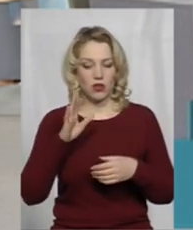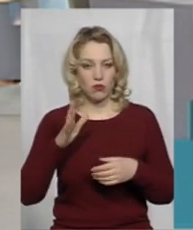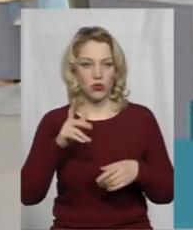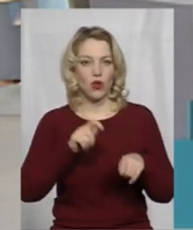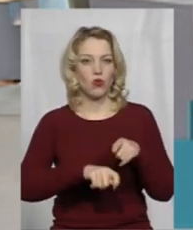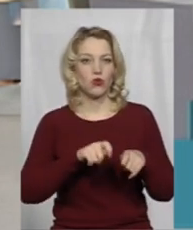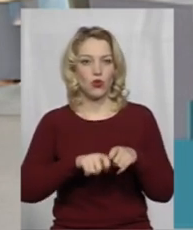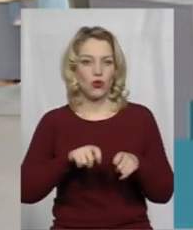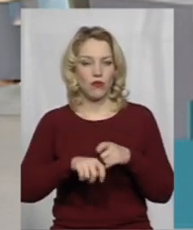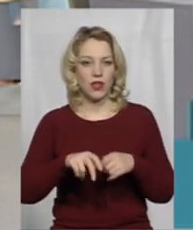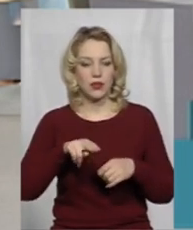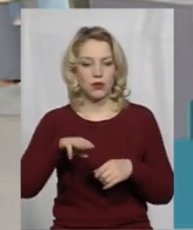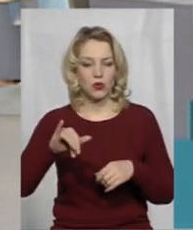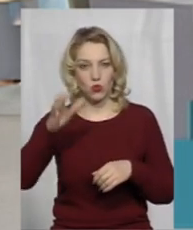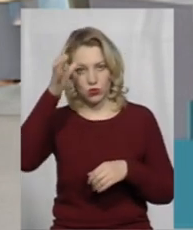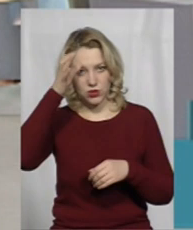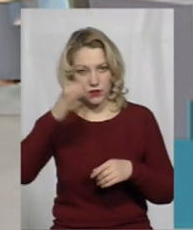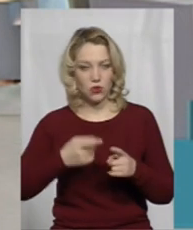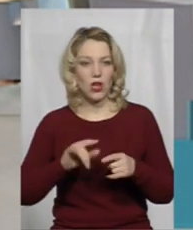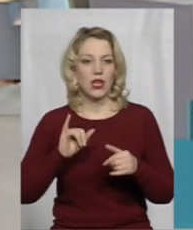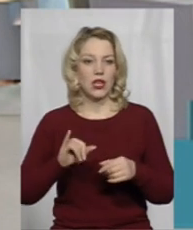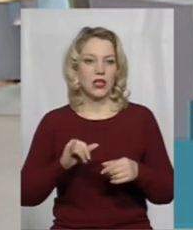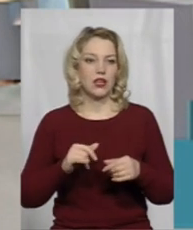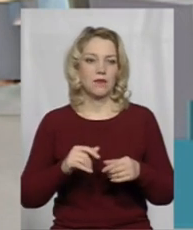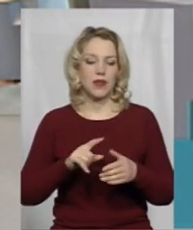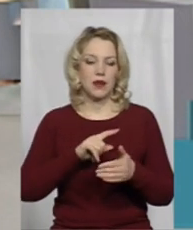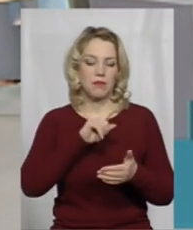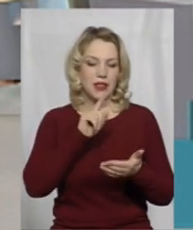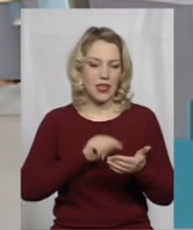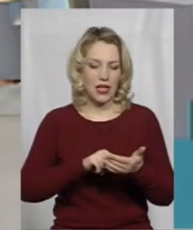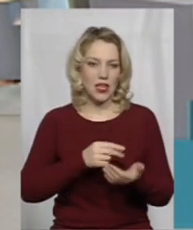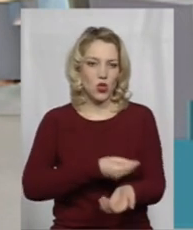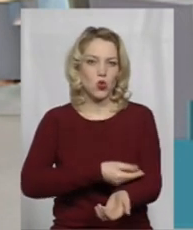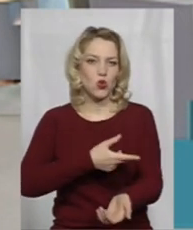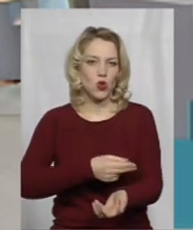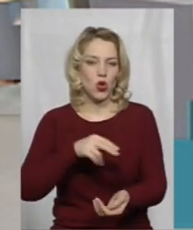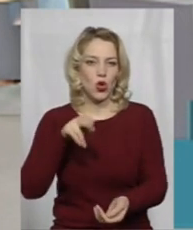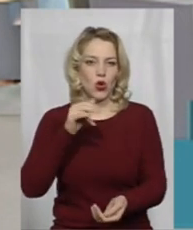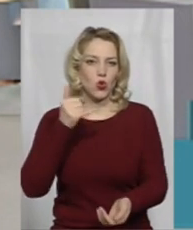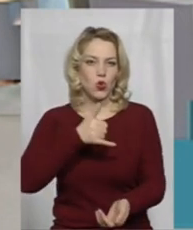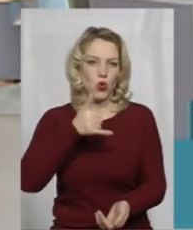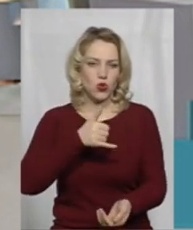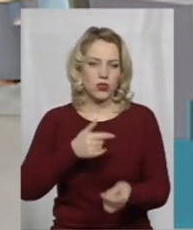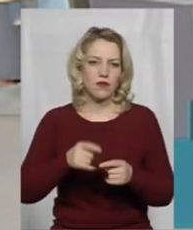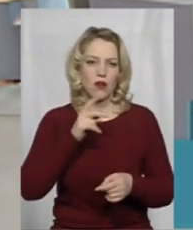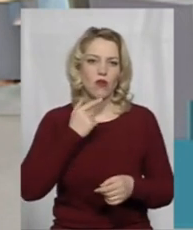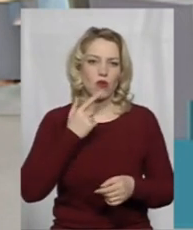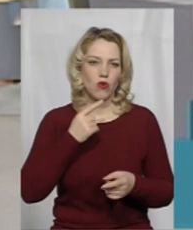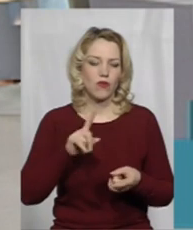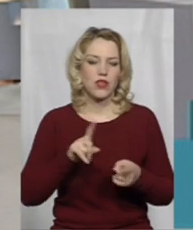профтехосвіту. Назвичайно складне питання. Питання донорства крові, яке перехрещується з